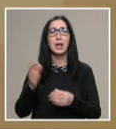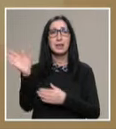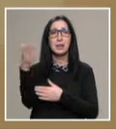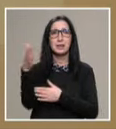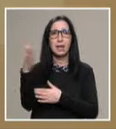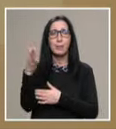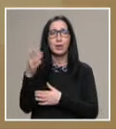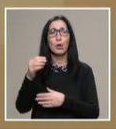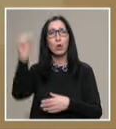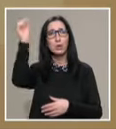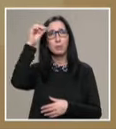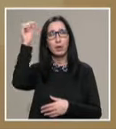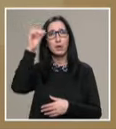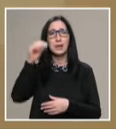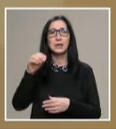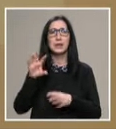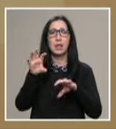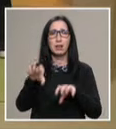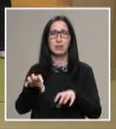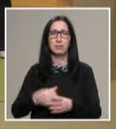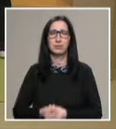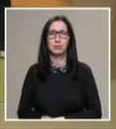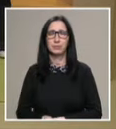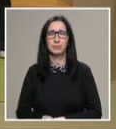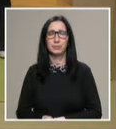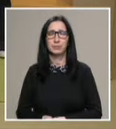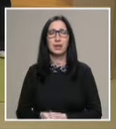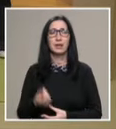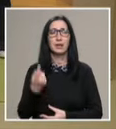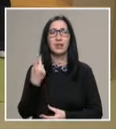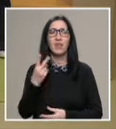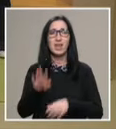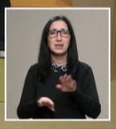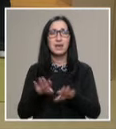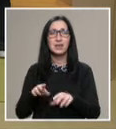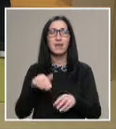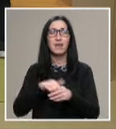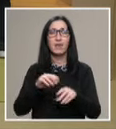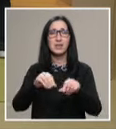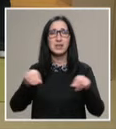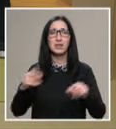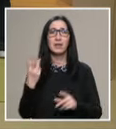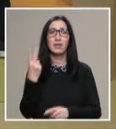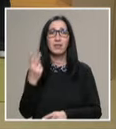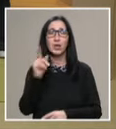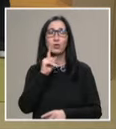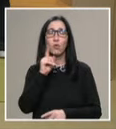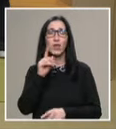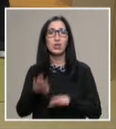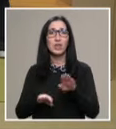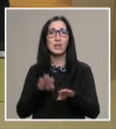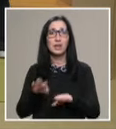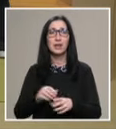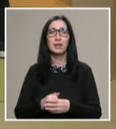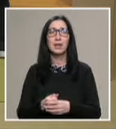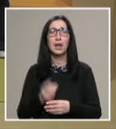знамето с български лъв. Две следи във снега две човешки следи все към